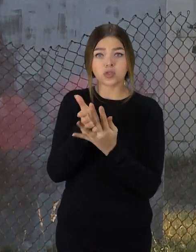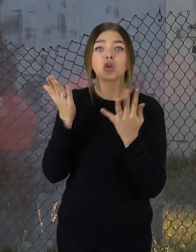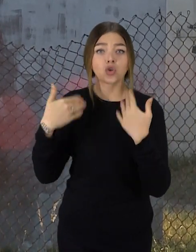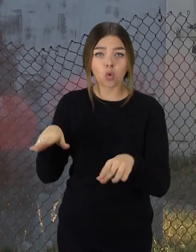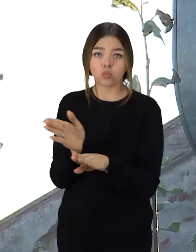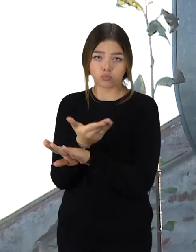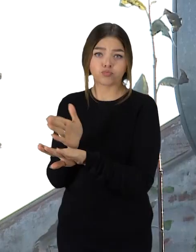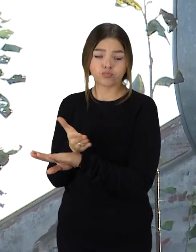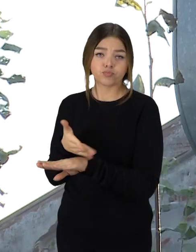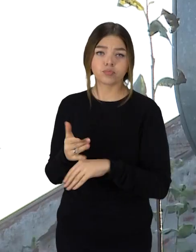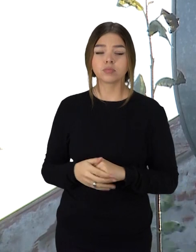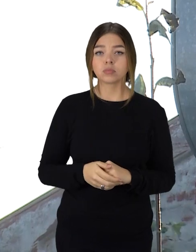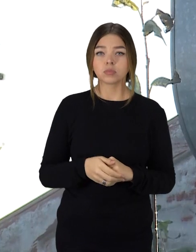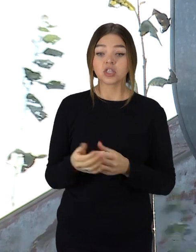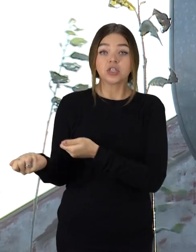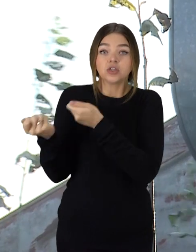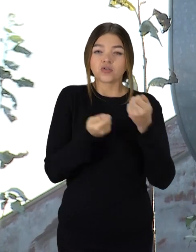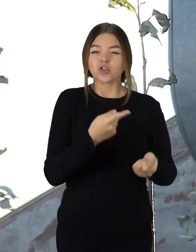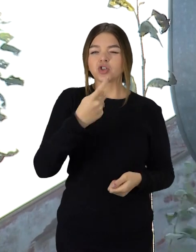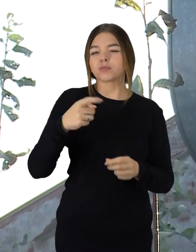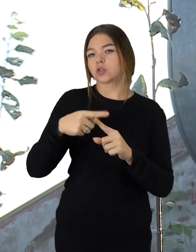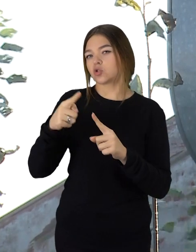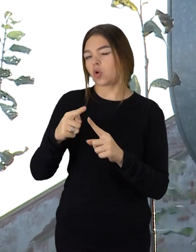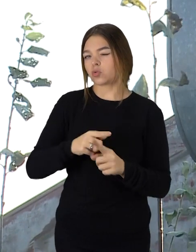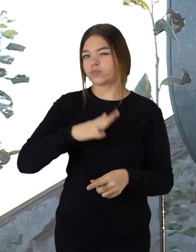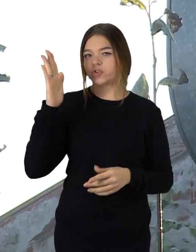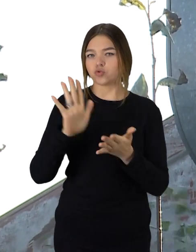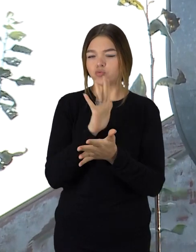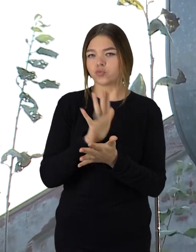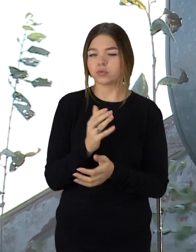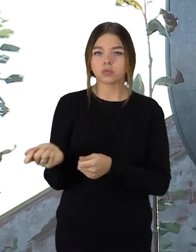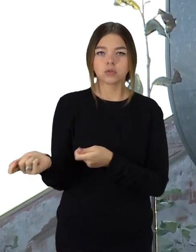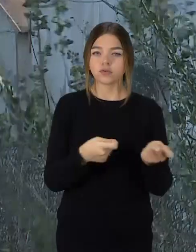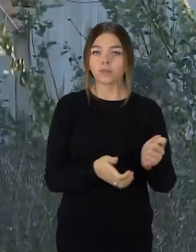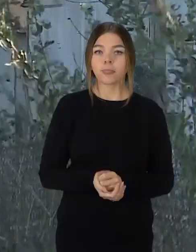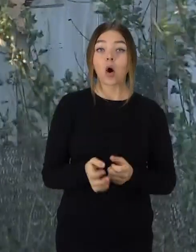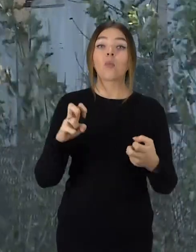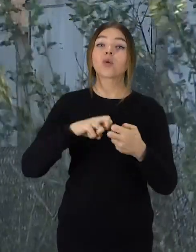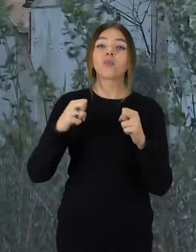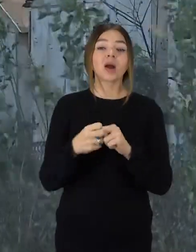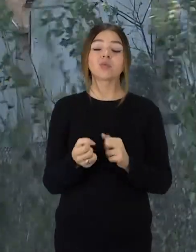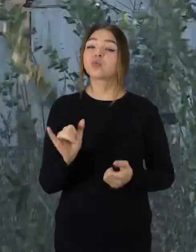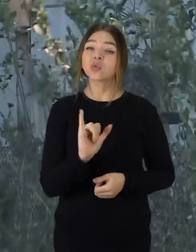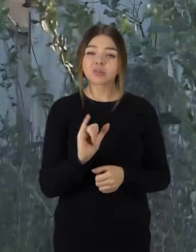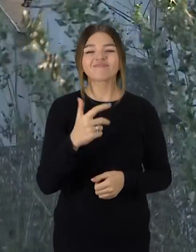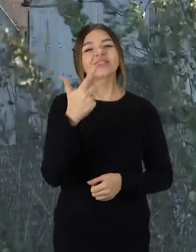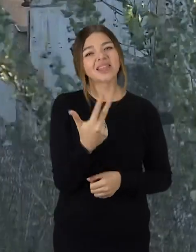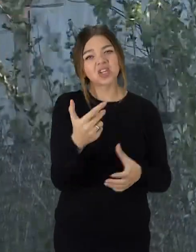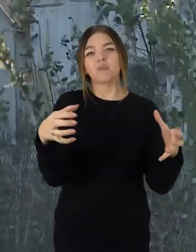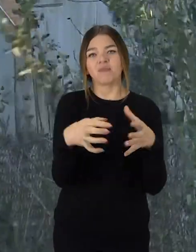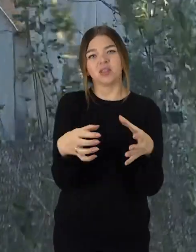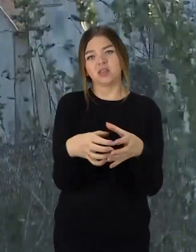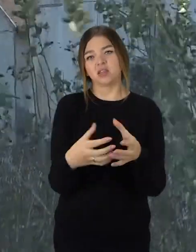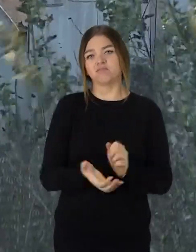esančių garažų. Išvežta piršimtas tonos tam be gaberičių atliekų. Didžioji problema kilosi dėl tračiaušęs garažų bendrijos.